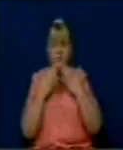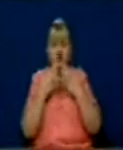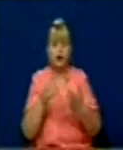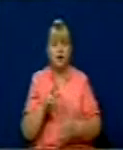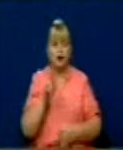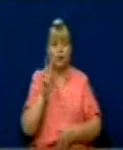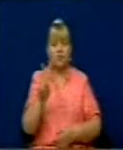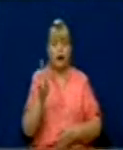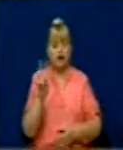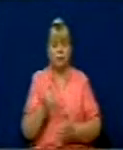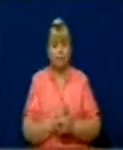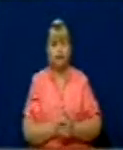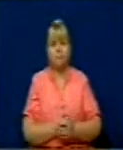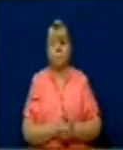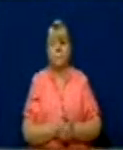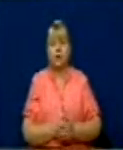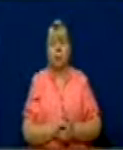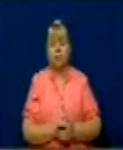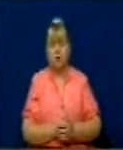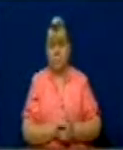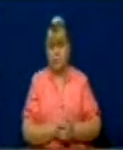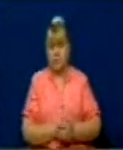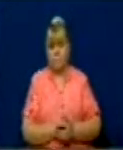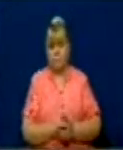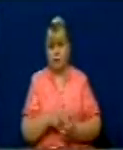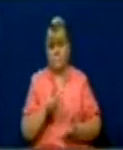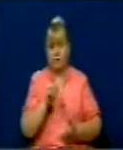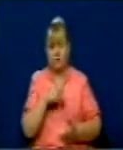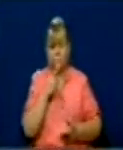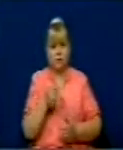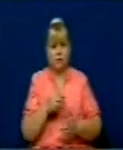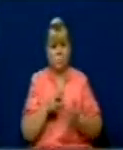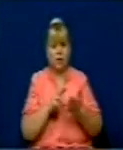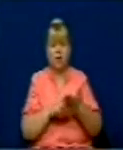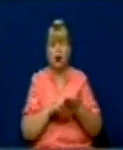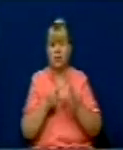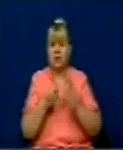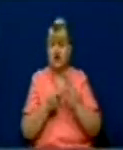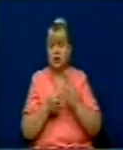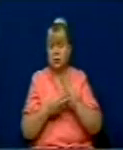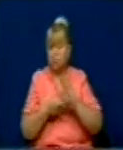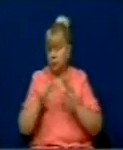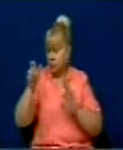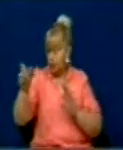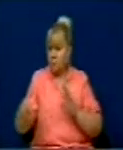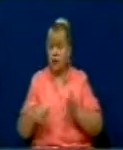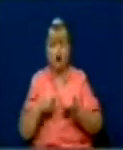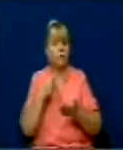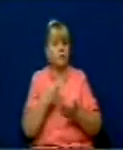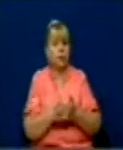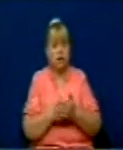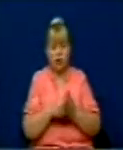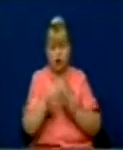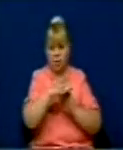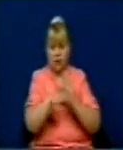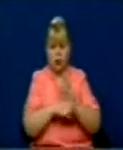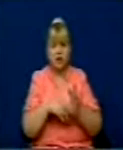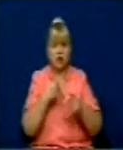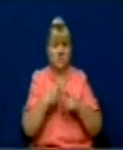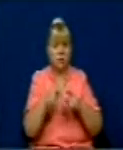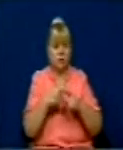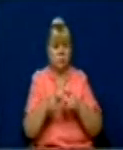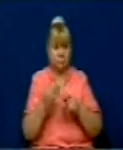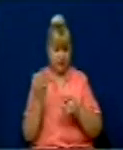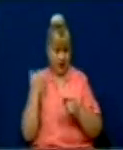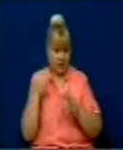Sa i përket ligjit për financimin e subjekteve politike, sigurisht që këj ligj i regulon disa qështje që në ligjin për